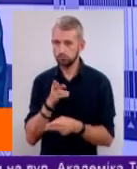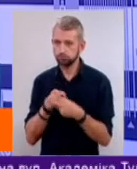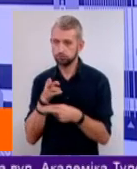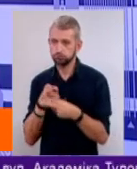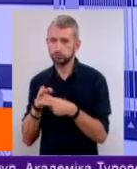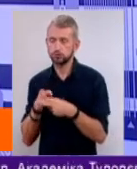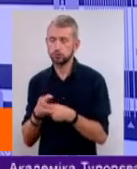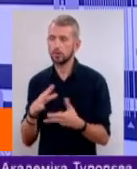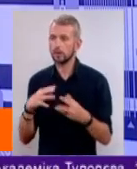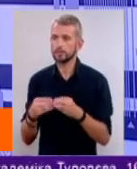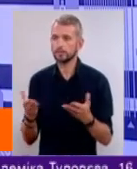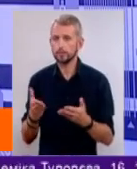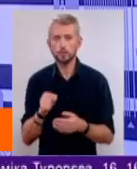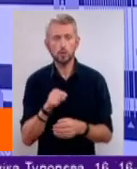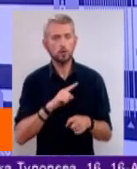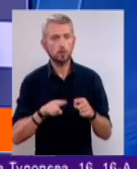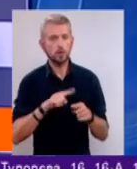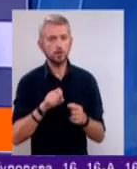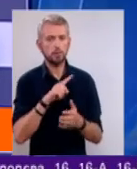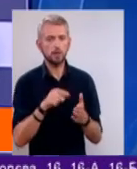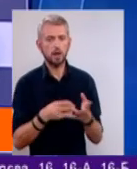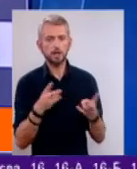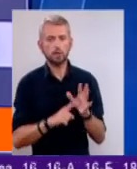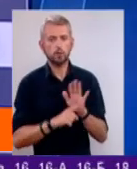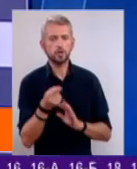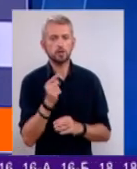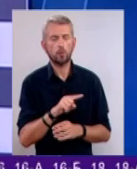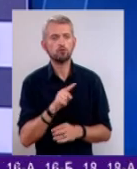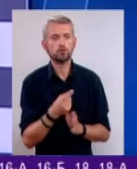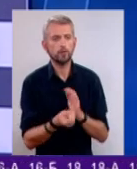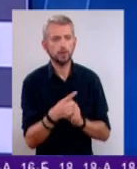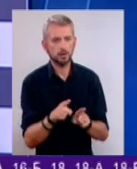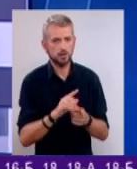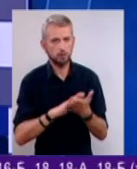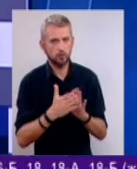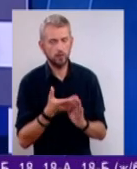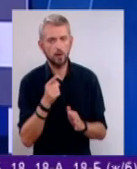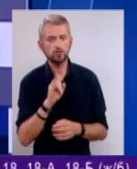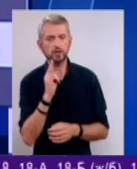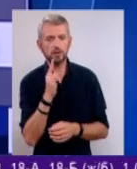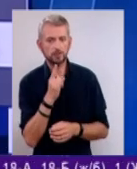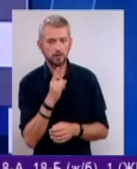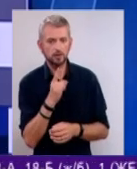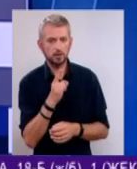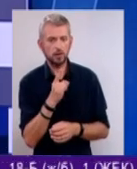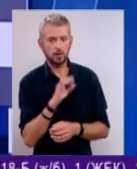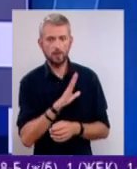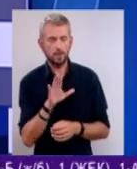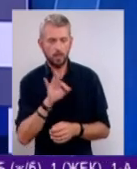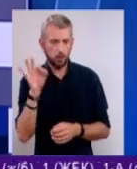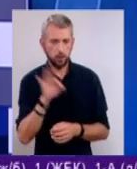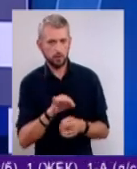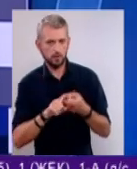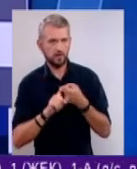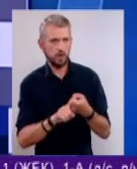можуть бути наслідки? Тут, скоріше, питання треба починати з того, чому виникла така ситуація. Адже дитина стала, ну, не одномоментно